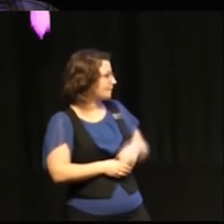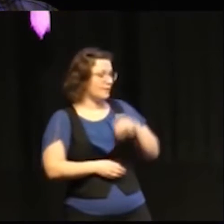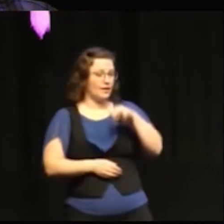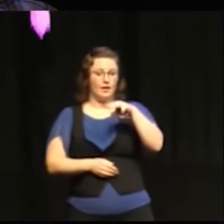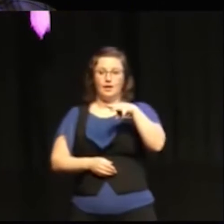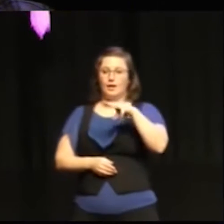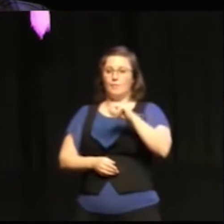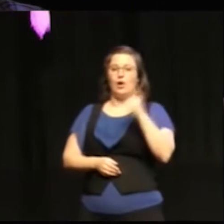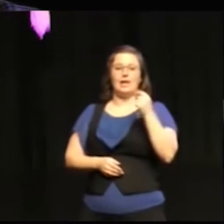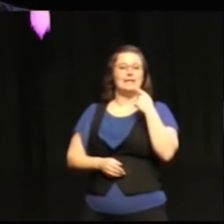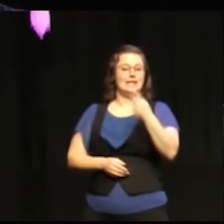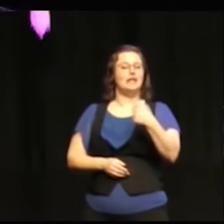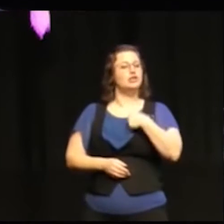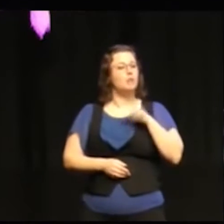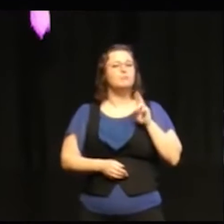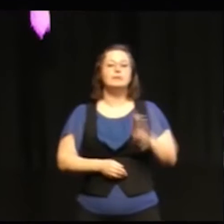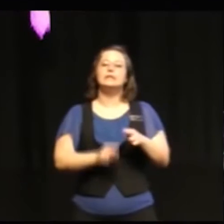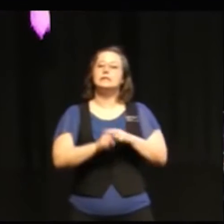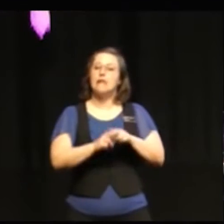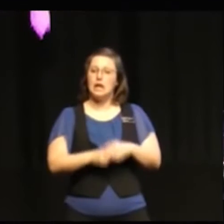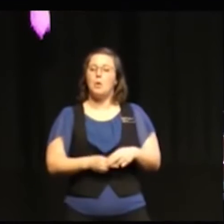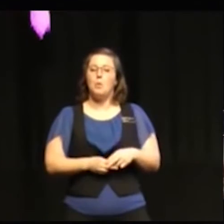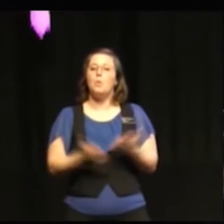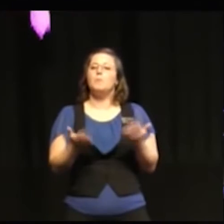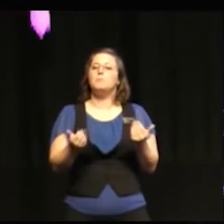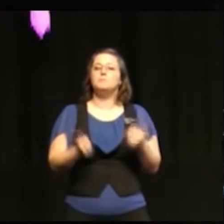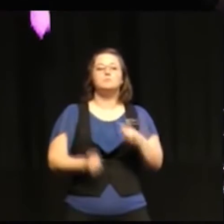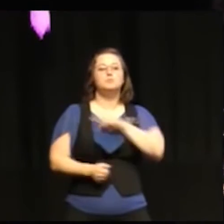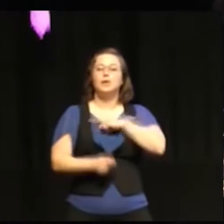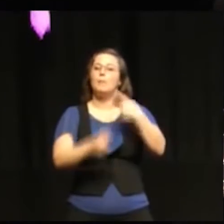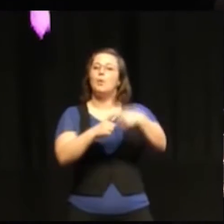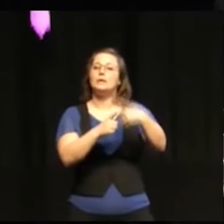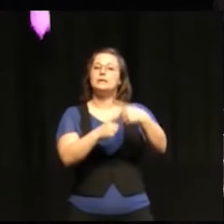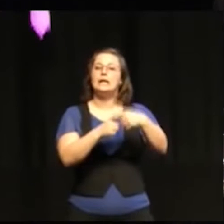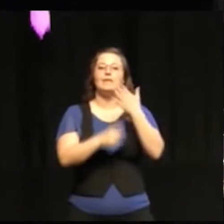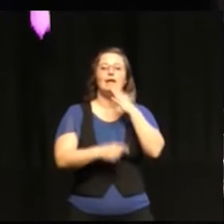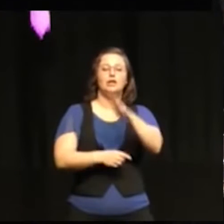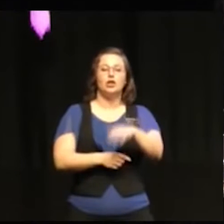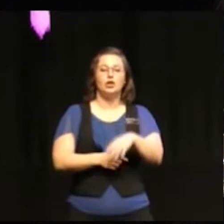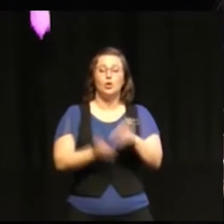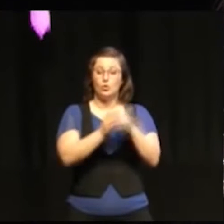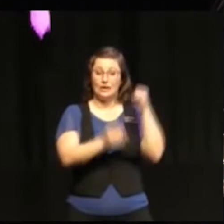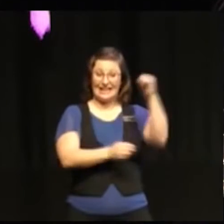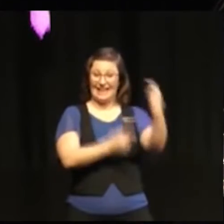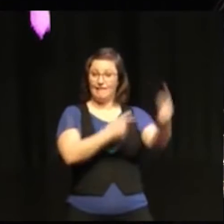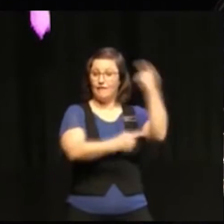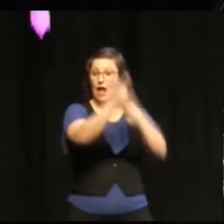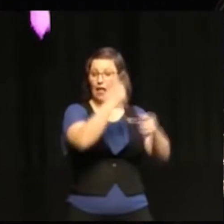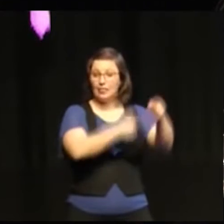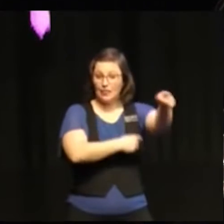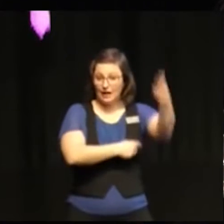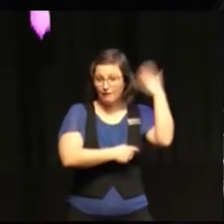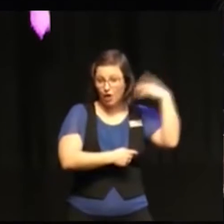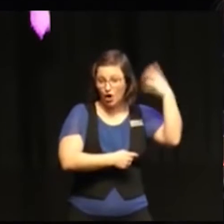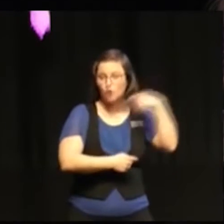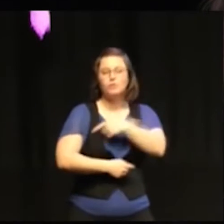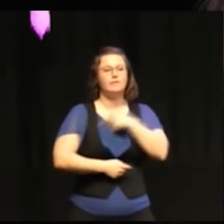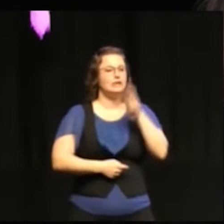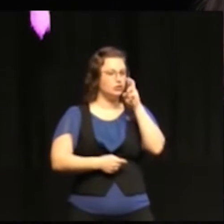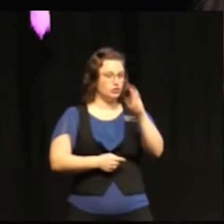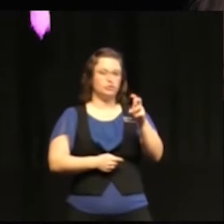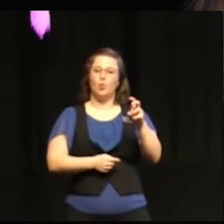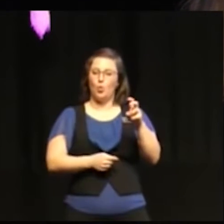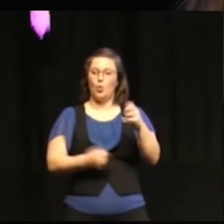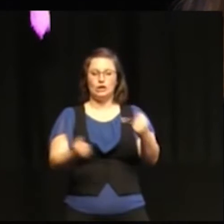väldigt förhoppningsfull. Därför att jag ser att vi vi såg under förhandlingen över att styrkan